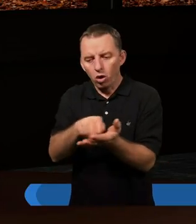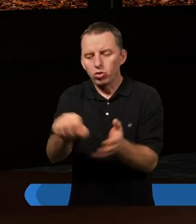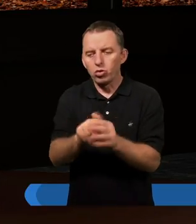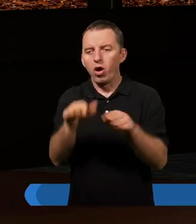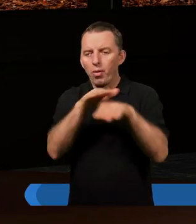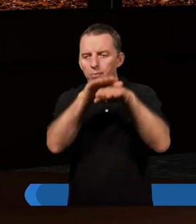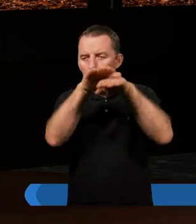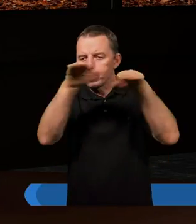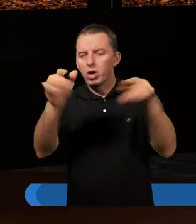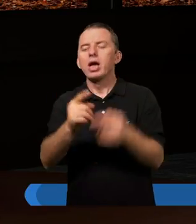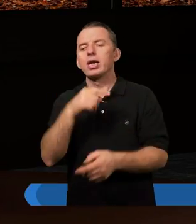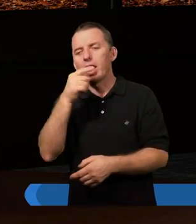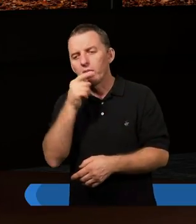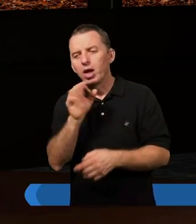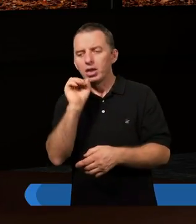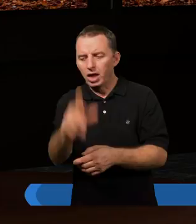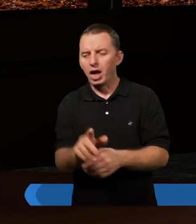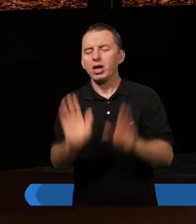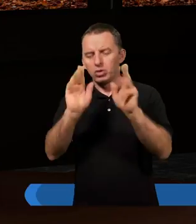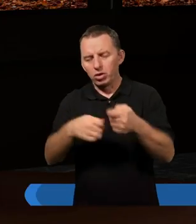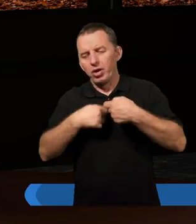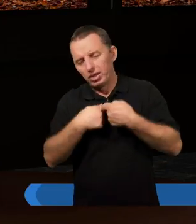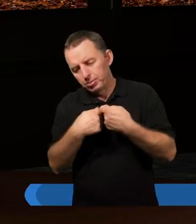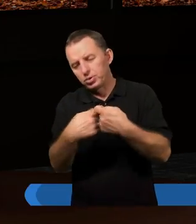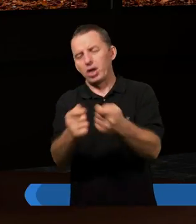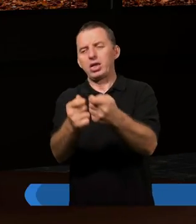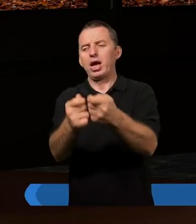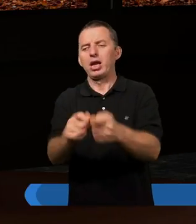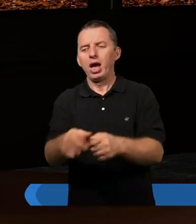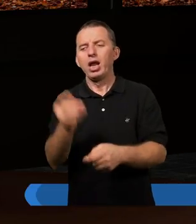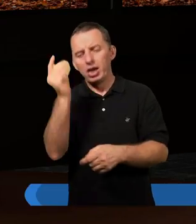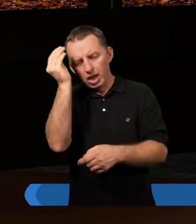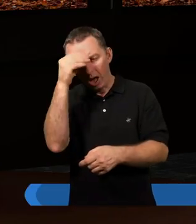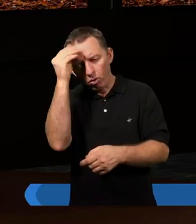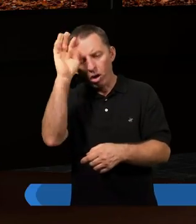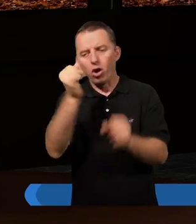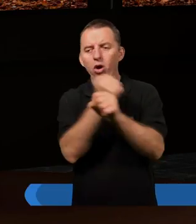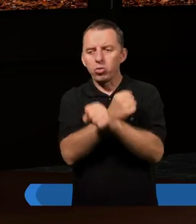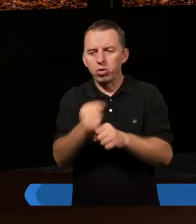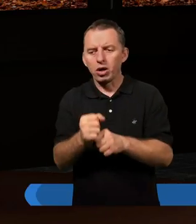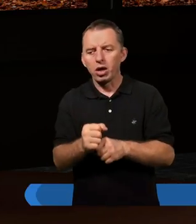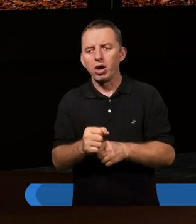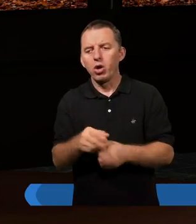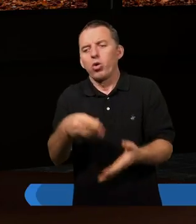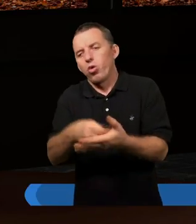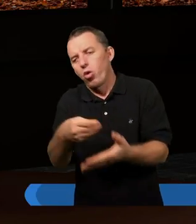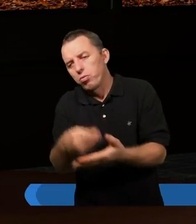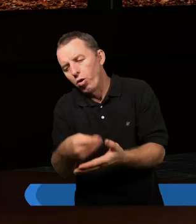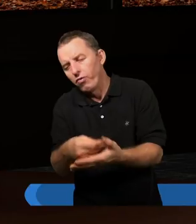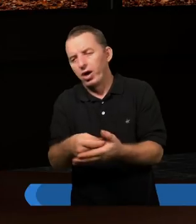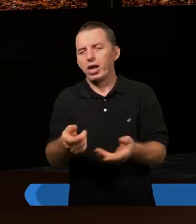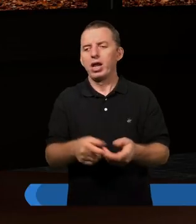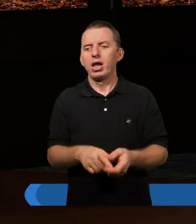poziomu zakłamania. Ta prawda została tak schowana za czasów Lutra i ta nauka o zbawieniu kupowanym, to było